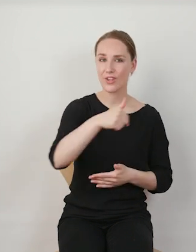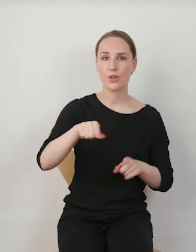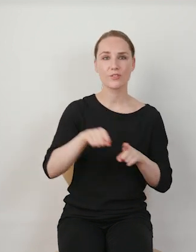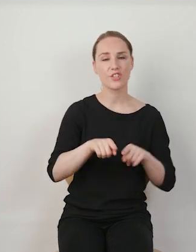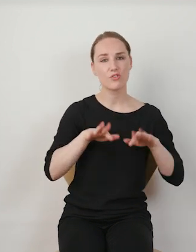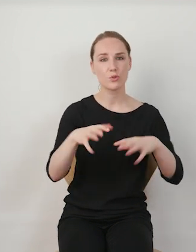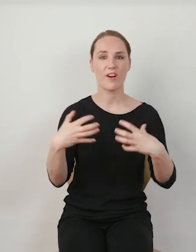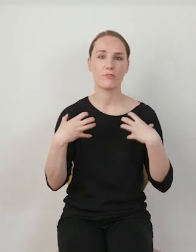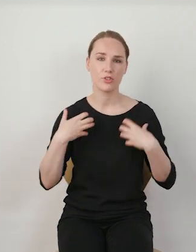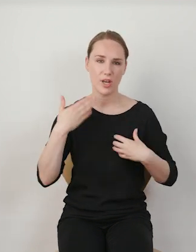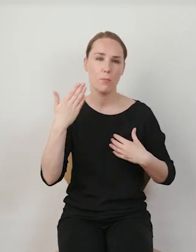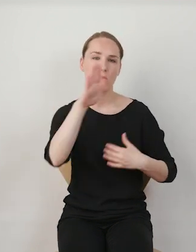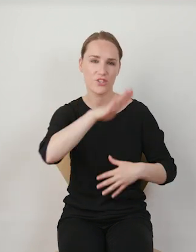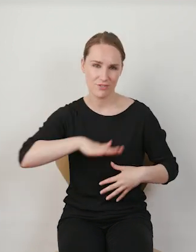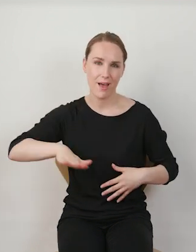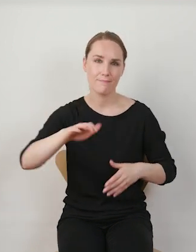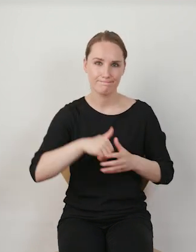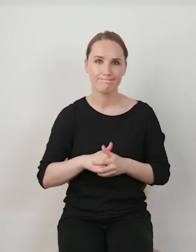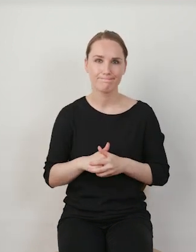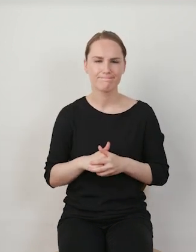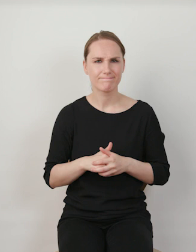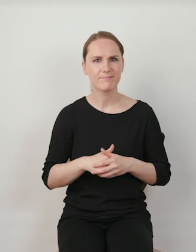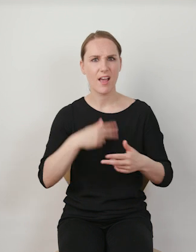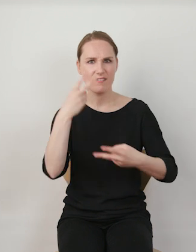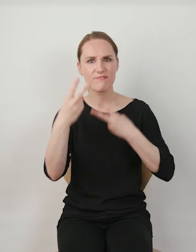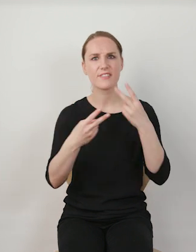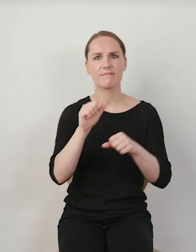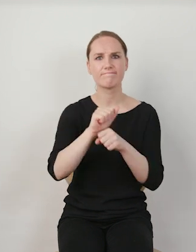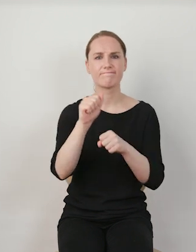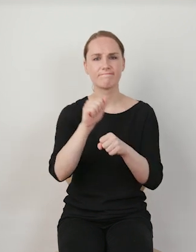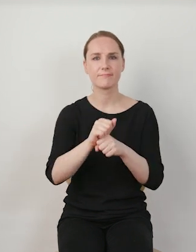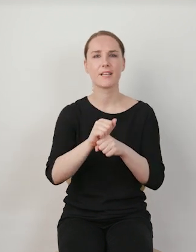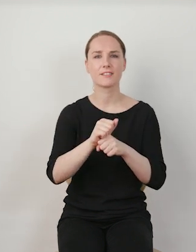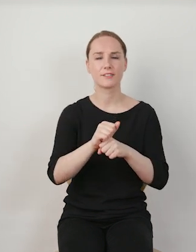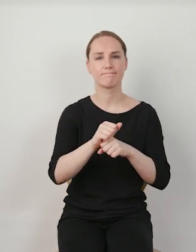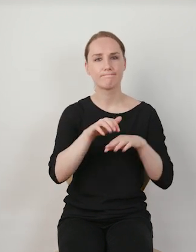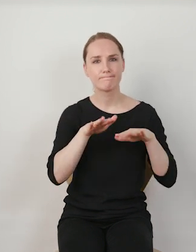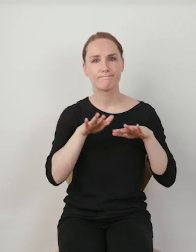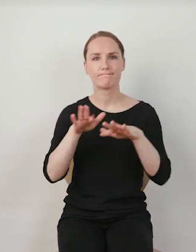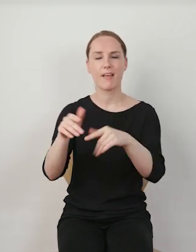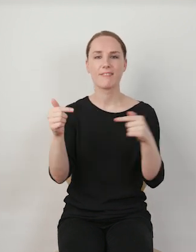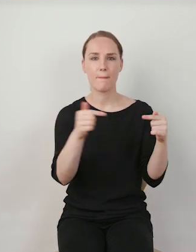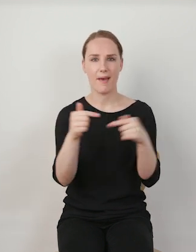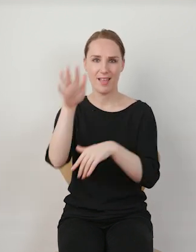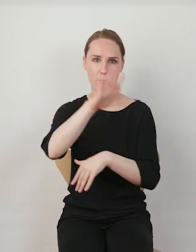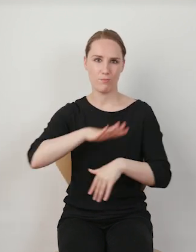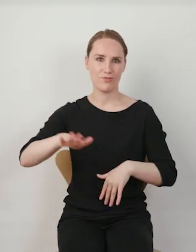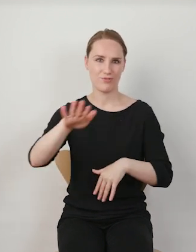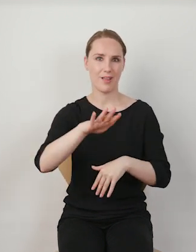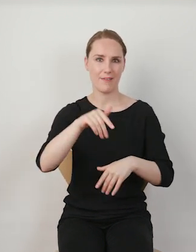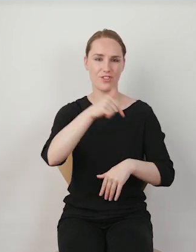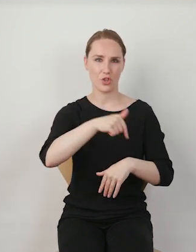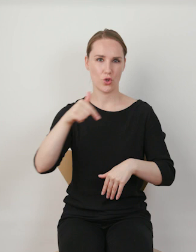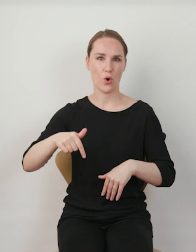życia publicznego. I coraz częściej możemy zobaczyć, w jaki sposób kształtowana jest debata publiczna na